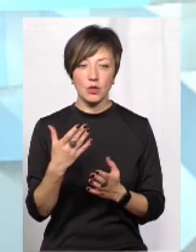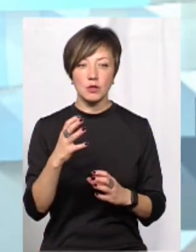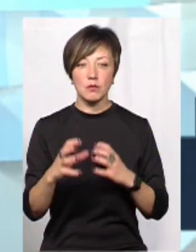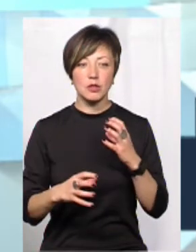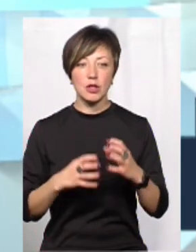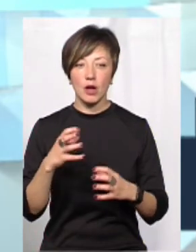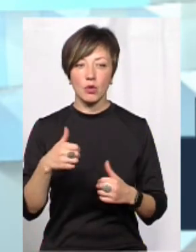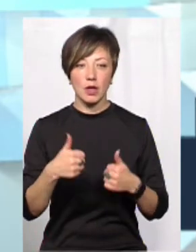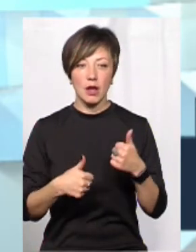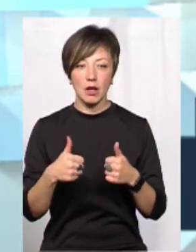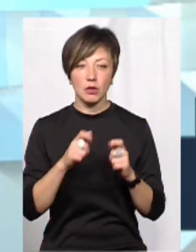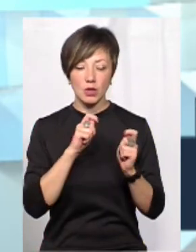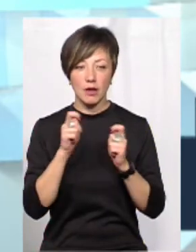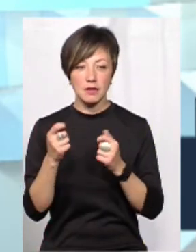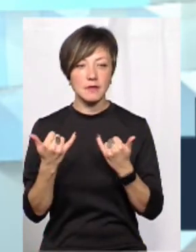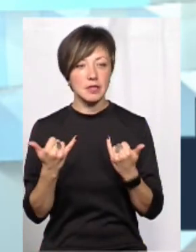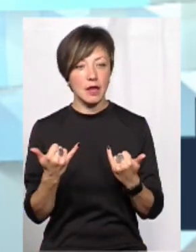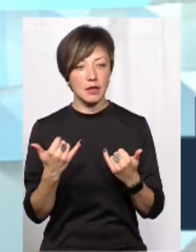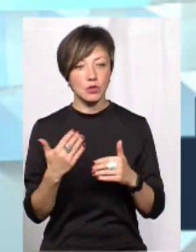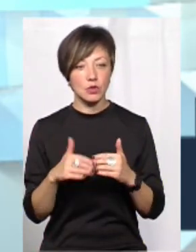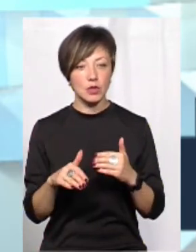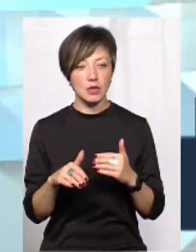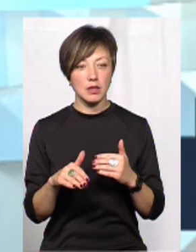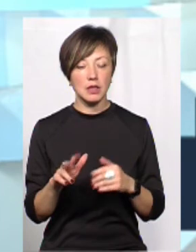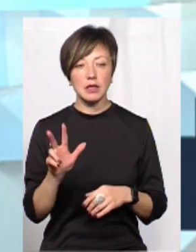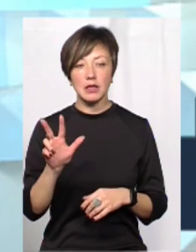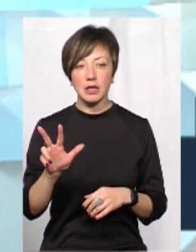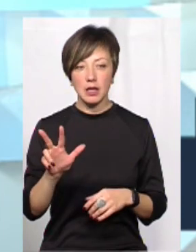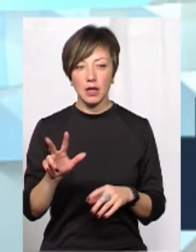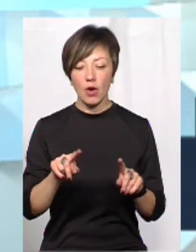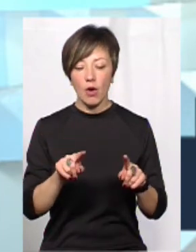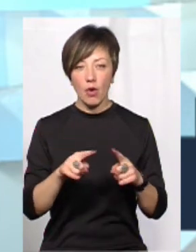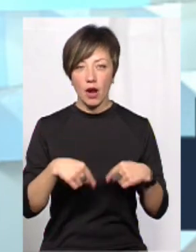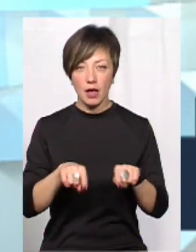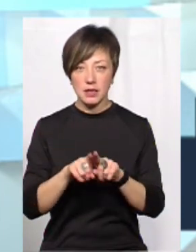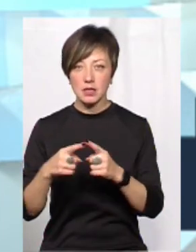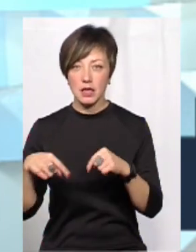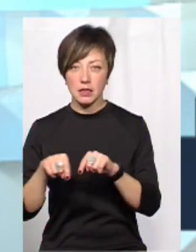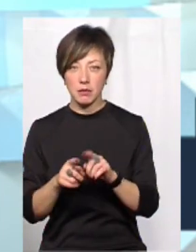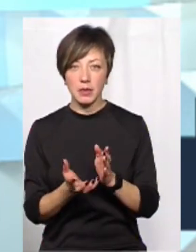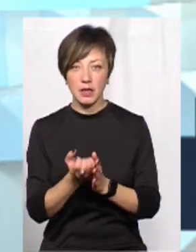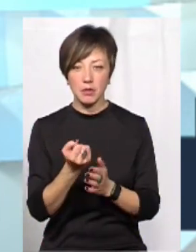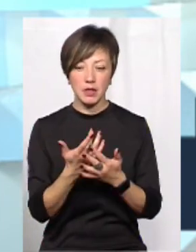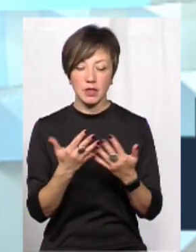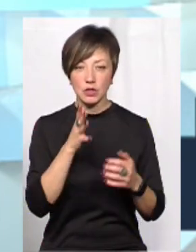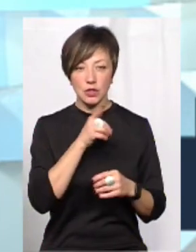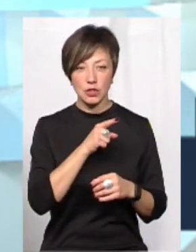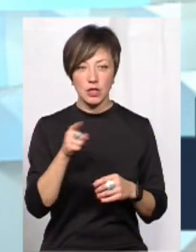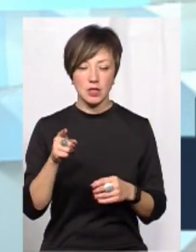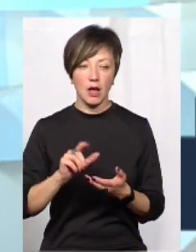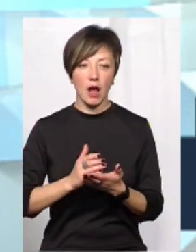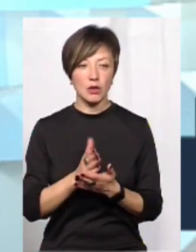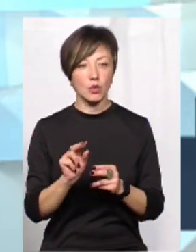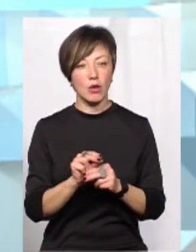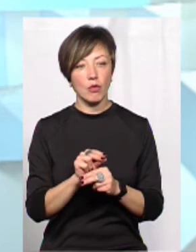міжнародних грантодавців. Наразі вже три організації підтримували або підтримують в різний час карту